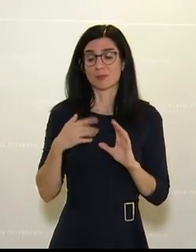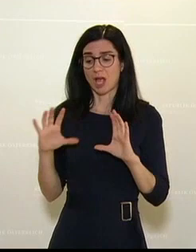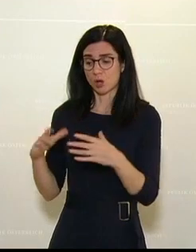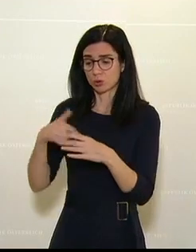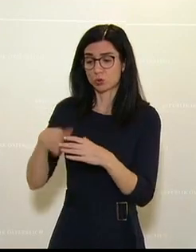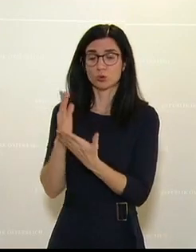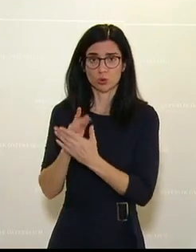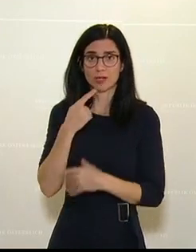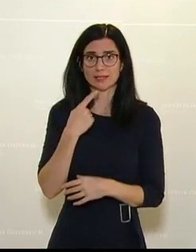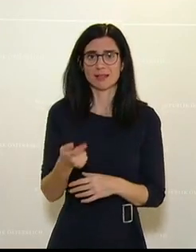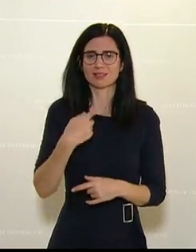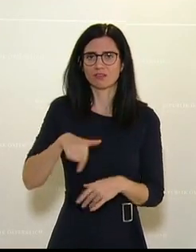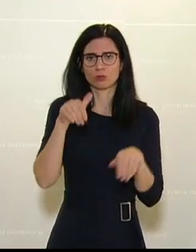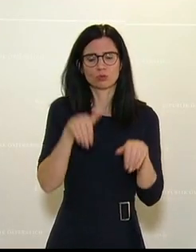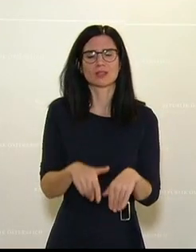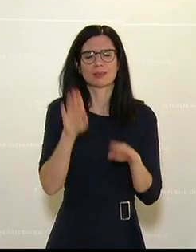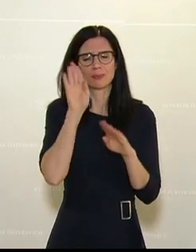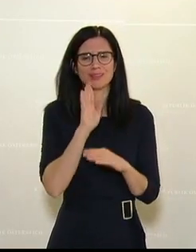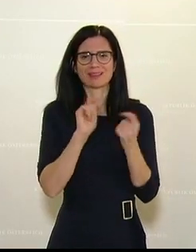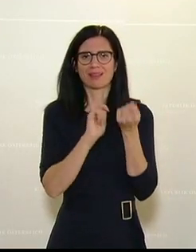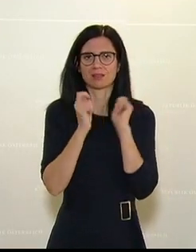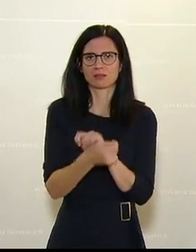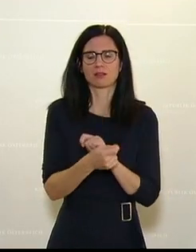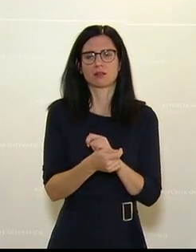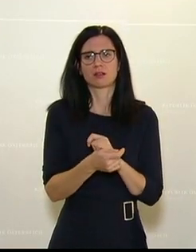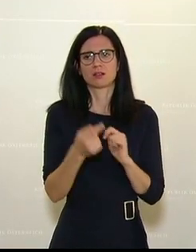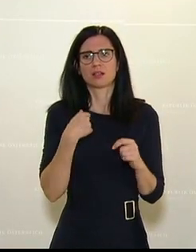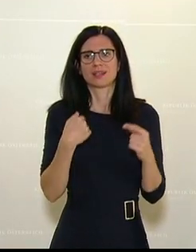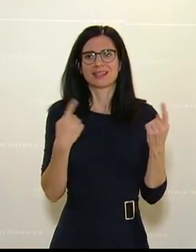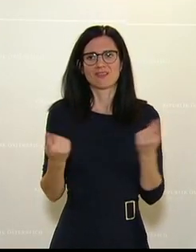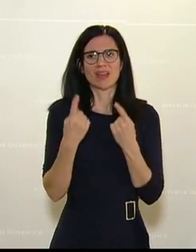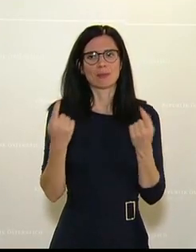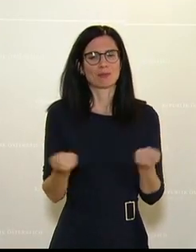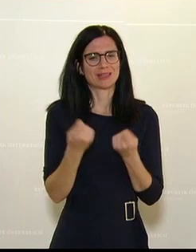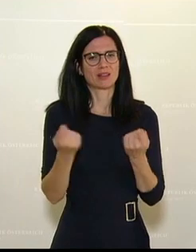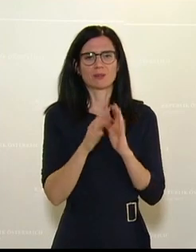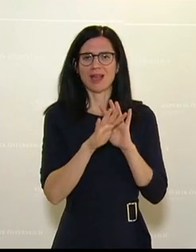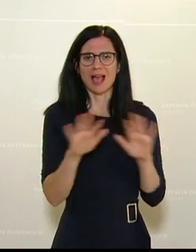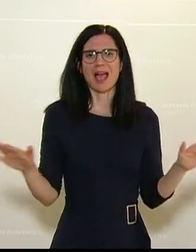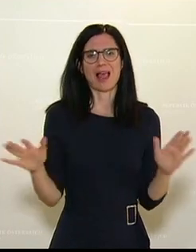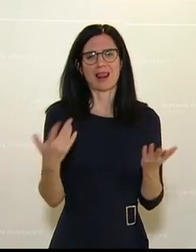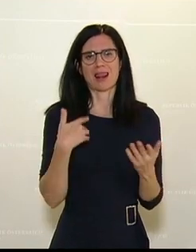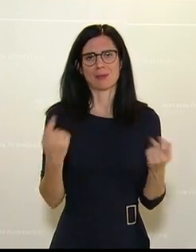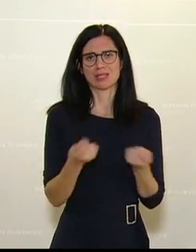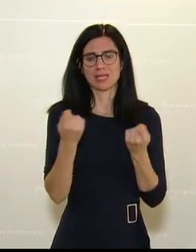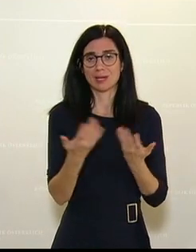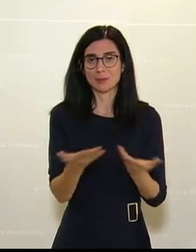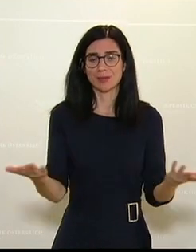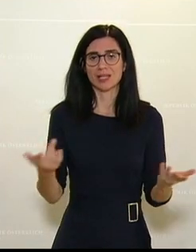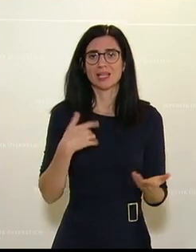Ausschuss erwähnt, wir müssen das bitte ändern, dass natürlich Gewerbebetriebe, alle Gewerbebetriebe